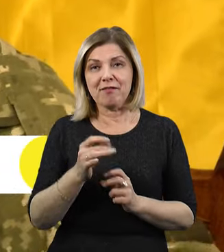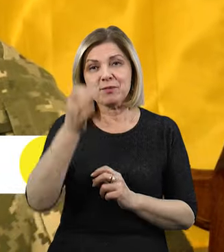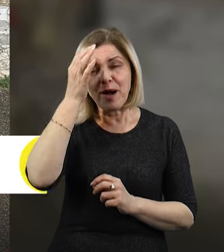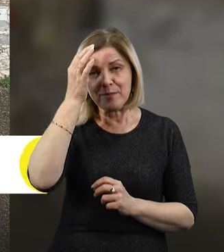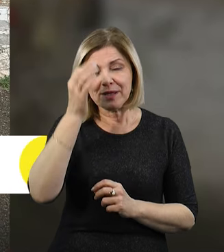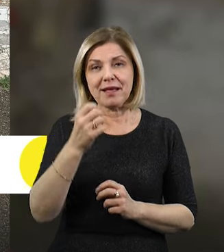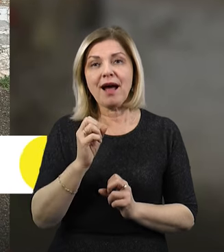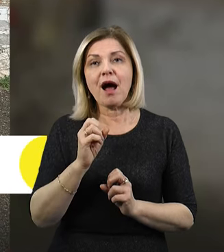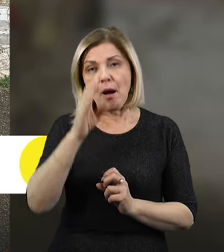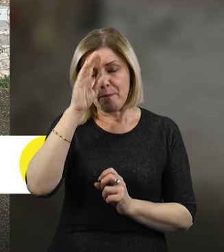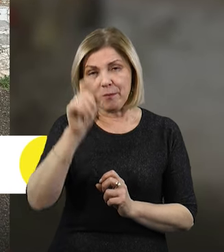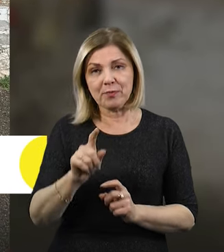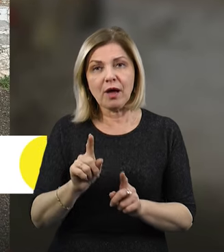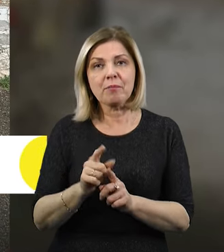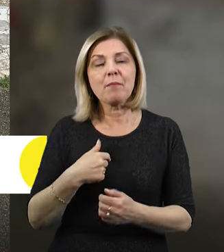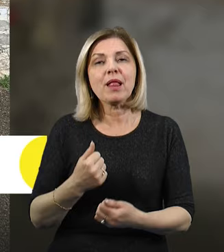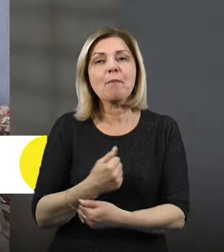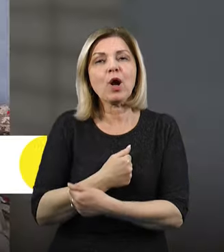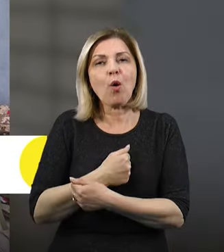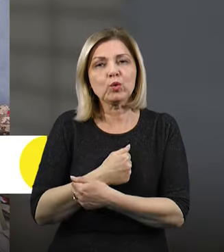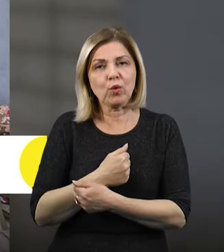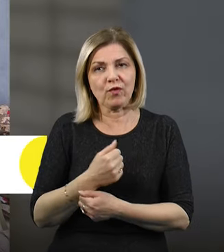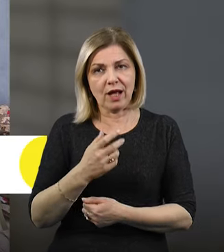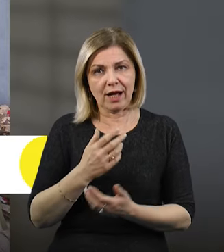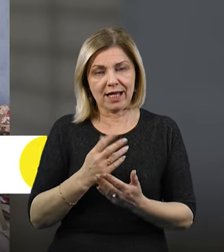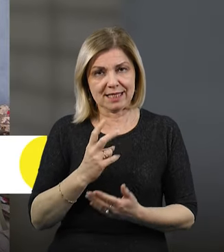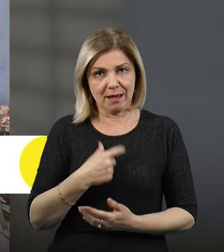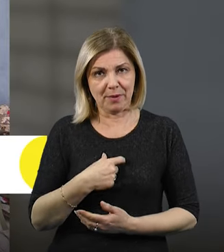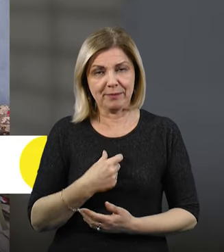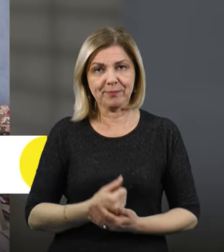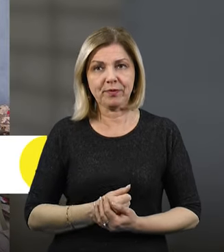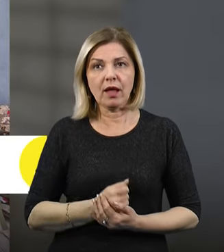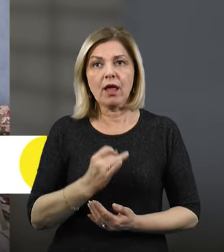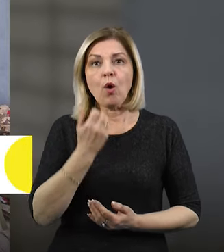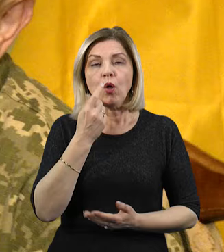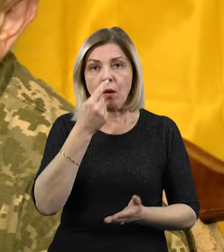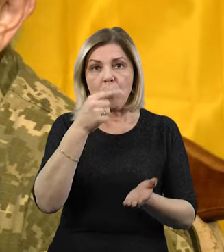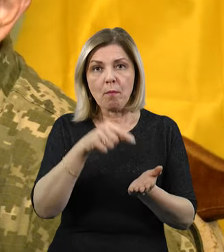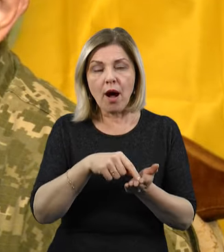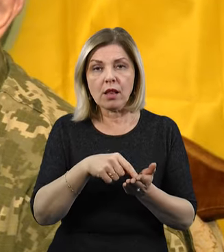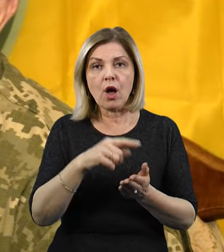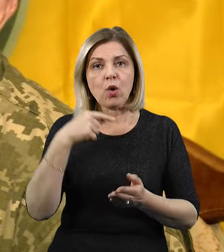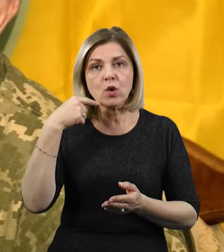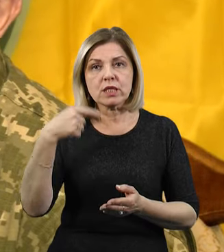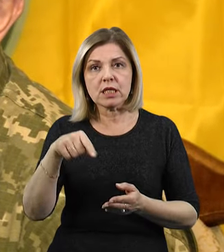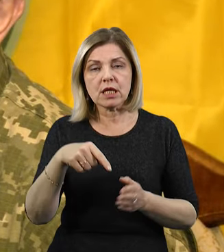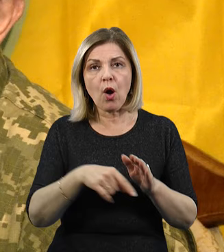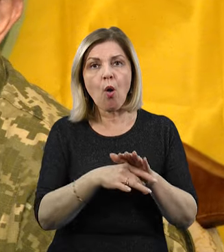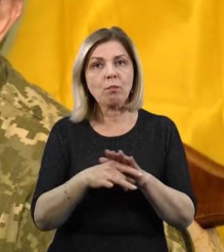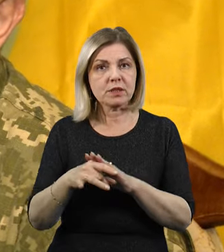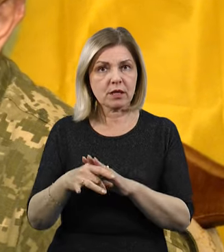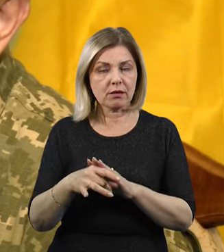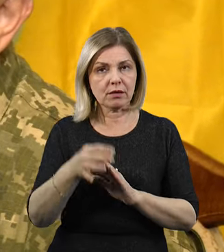пригорнув? Каже, псевдо вигадав з часом, після того, як потрапив під російський обстріл. У мене просто після поранення